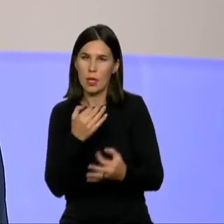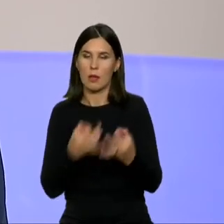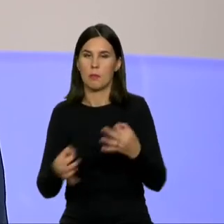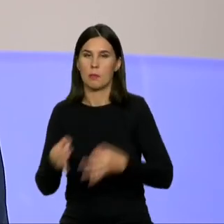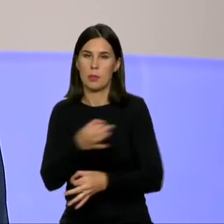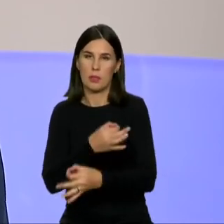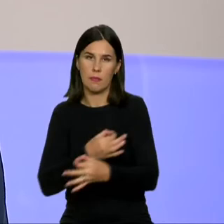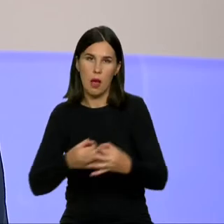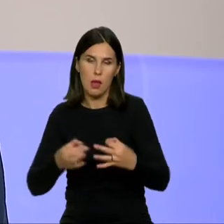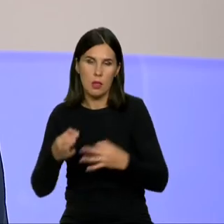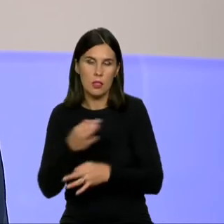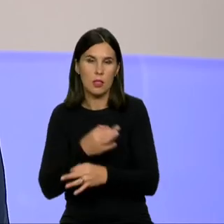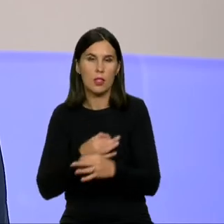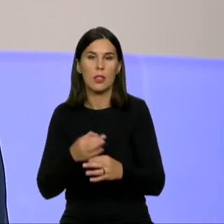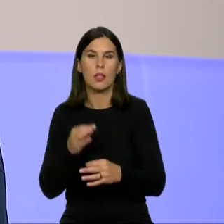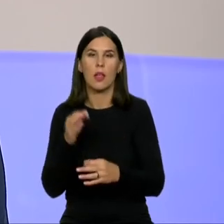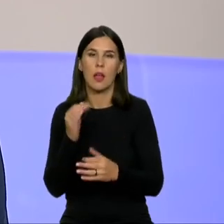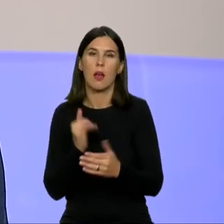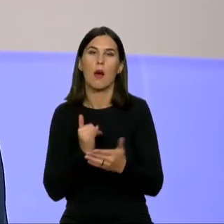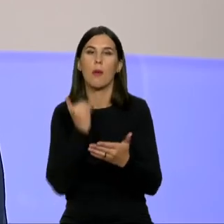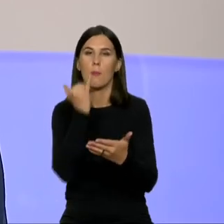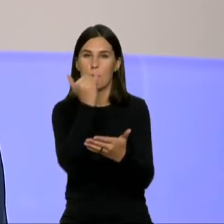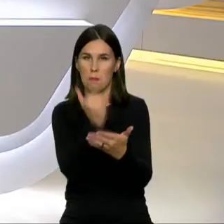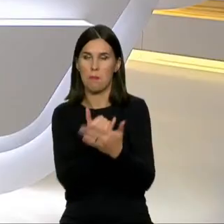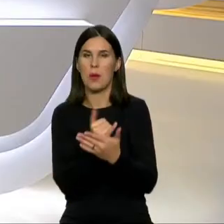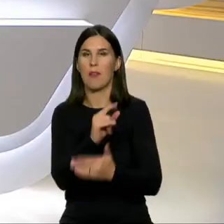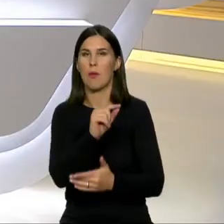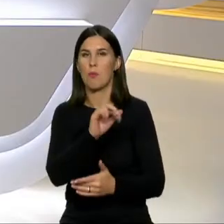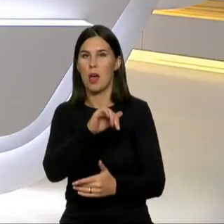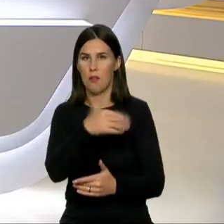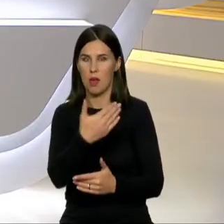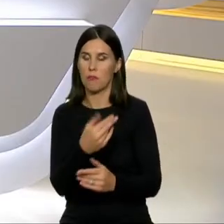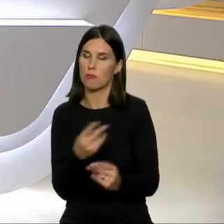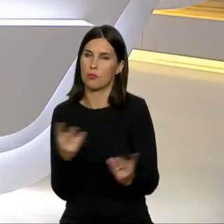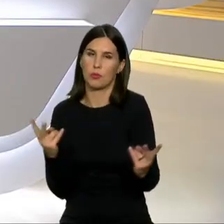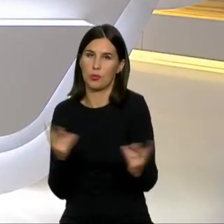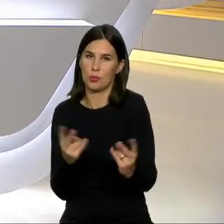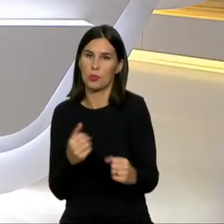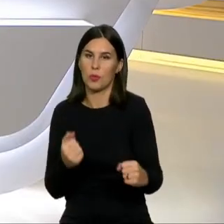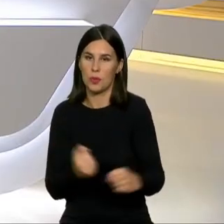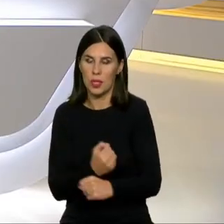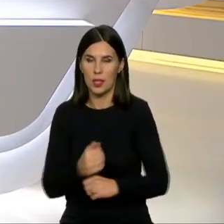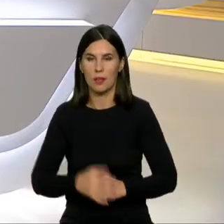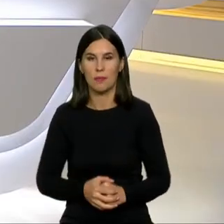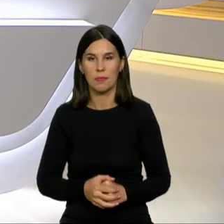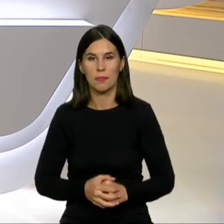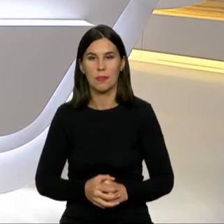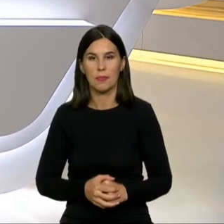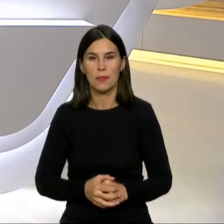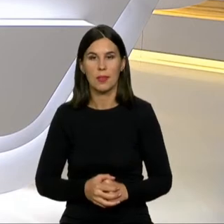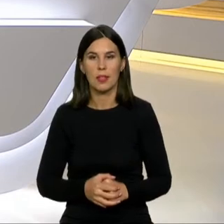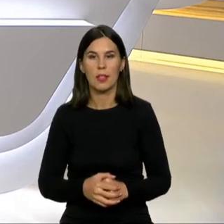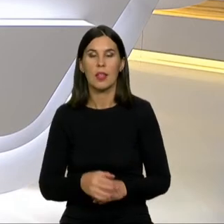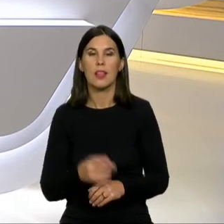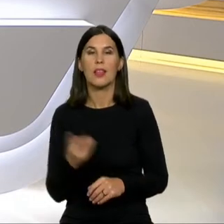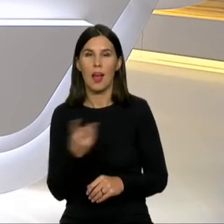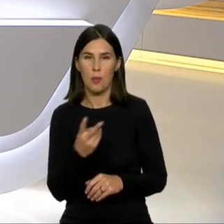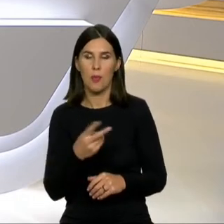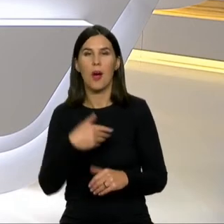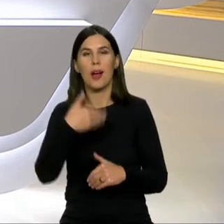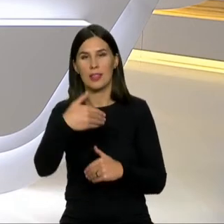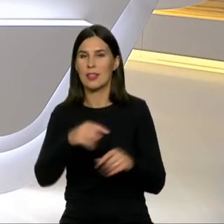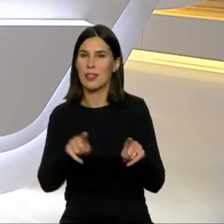PWM lengvatos reiktų. Suprantu, kad dar turėsiu apie ką pasikalbėti ir būdami koalicijos partneriai. Ačiū, panie